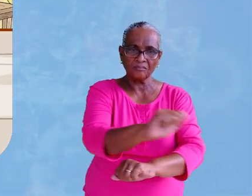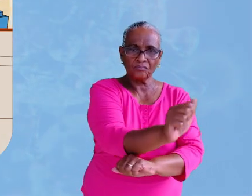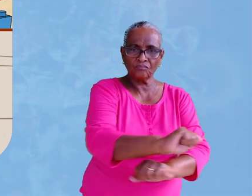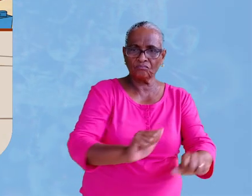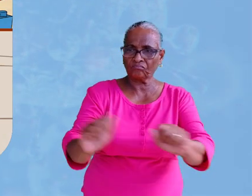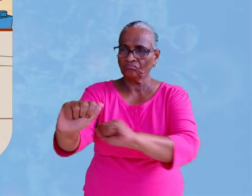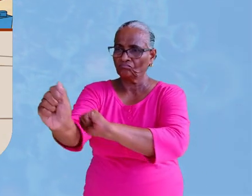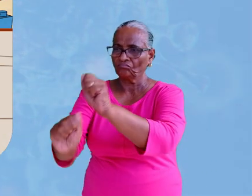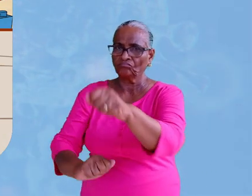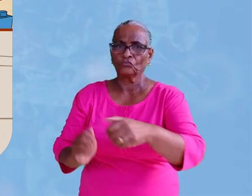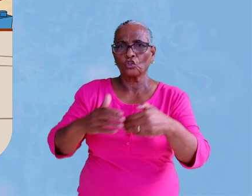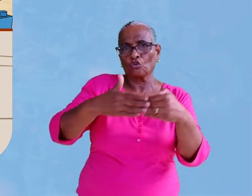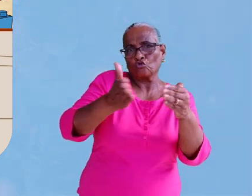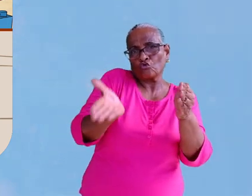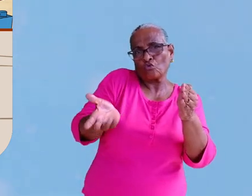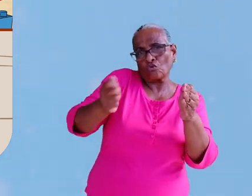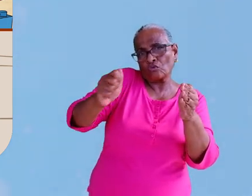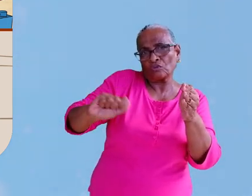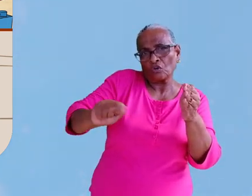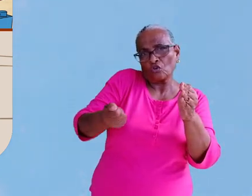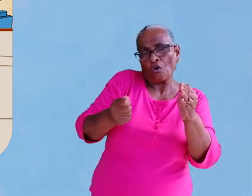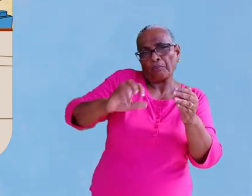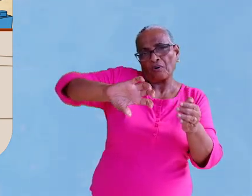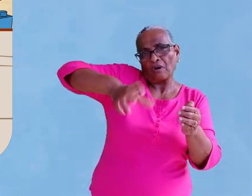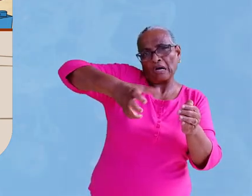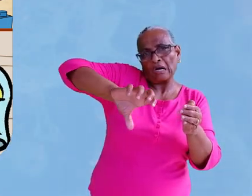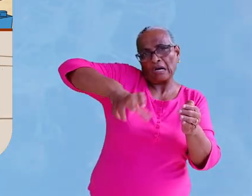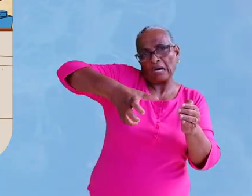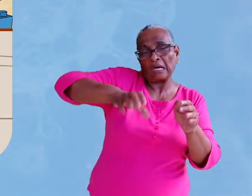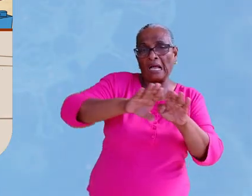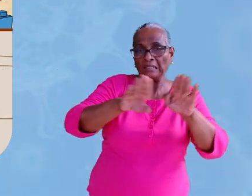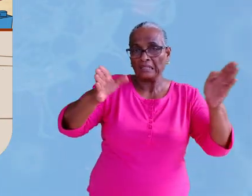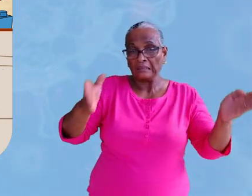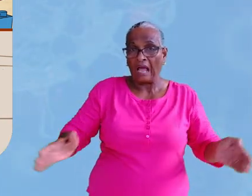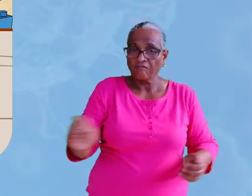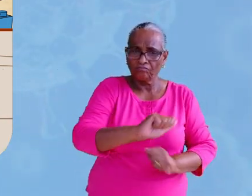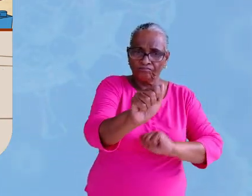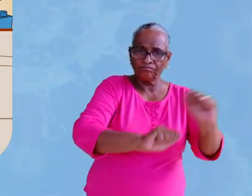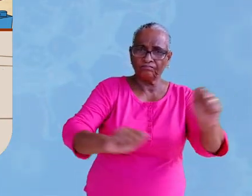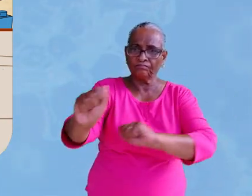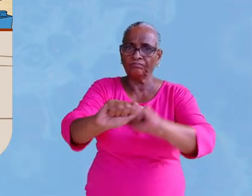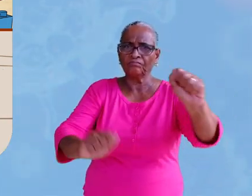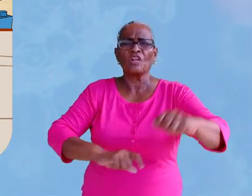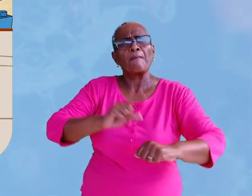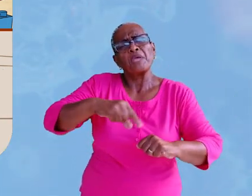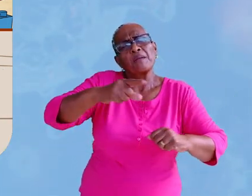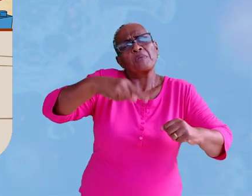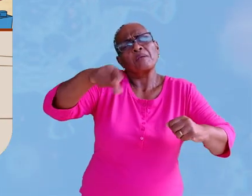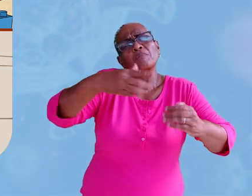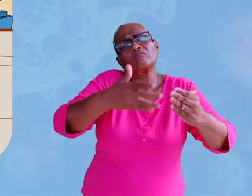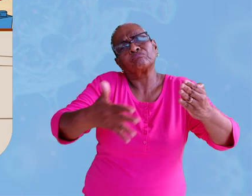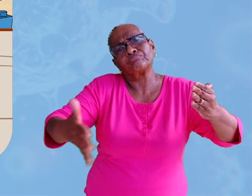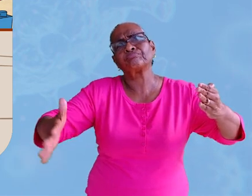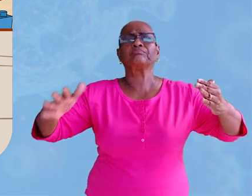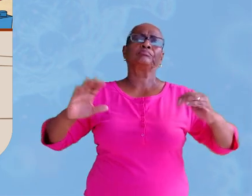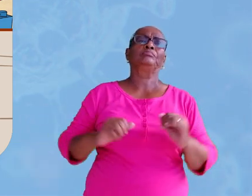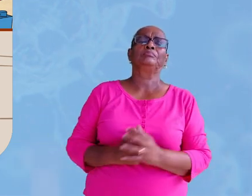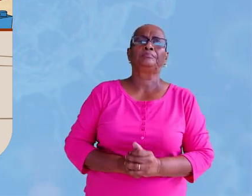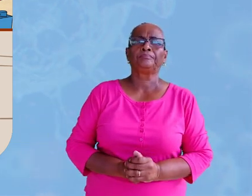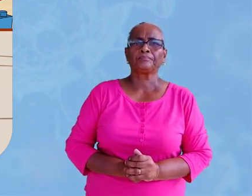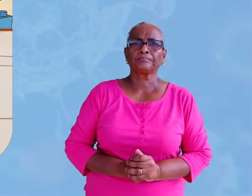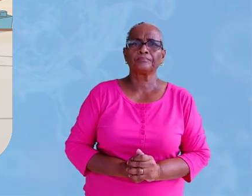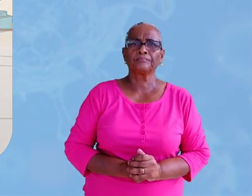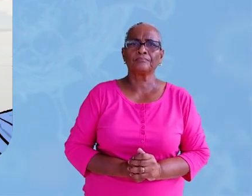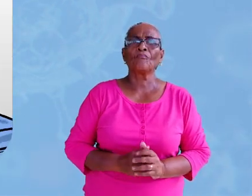hebt aangeraakt deurknoppen kranen tafelbladen en zo voort